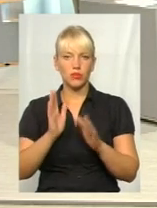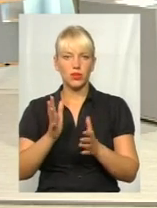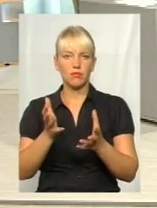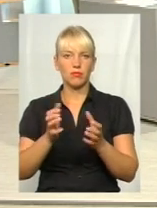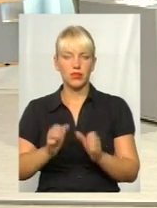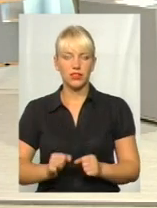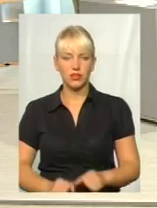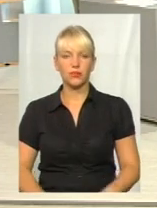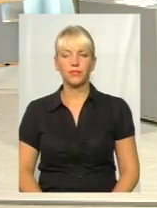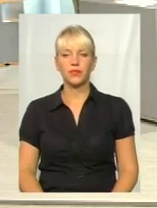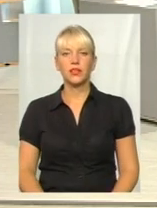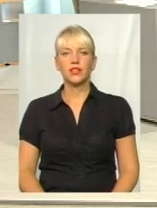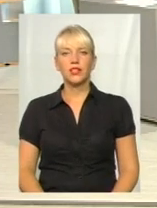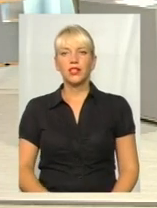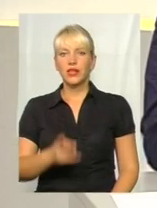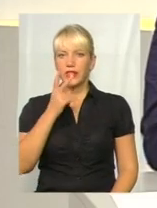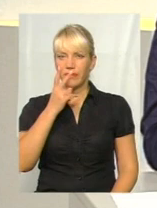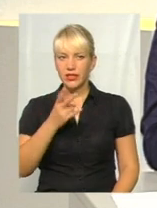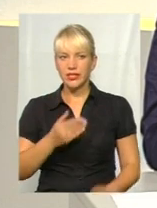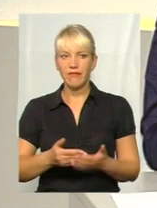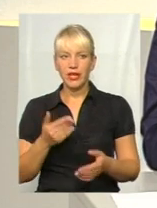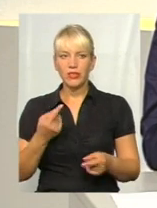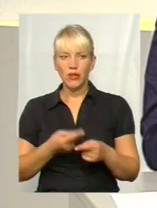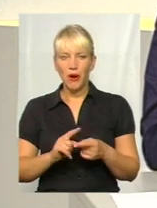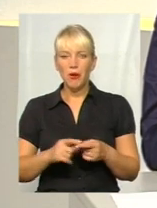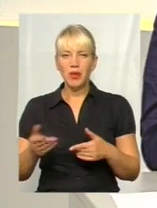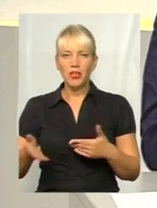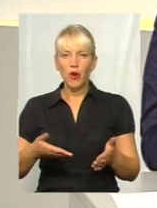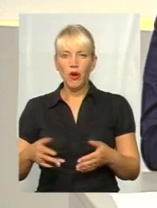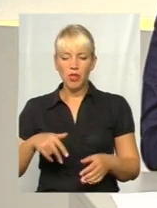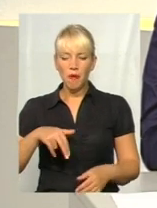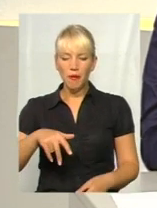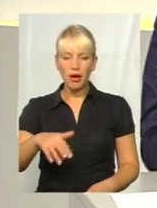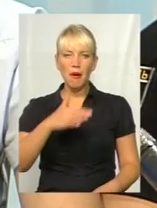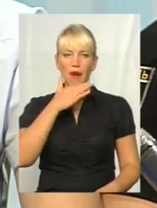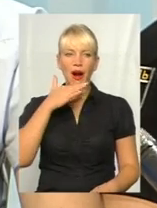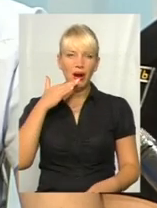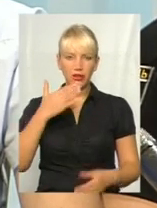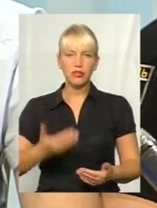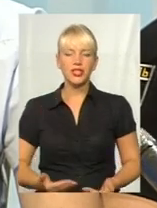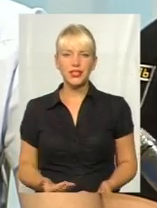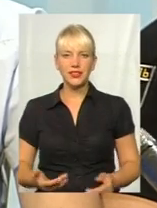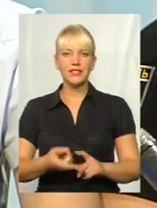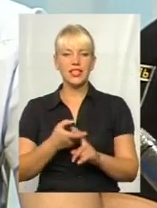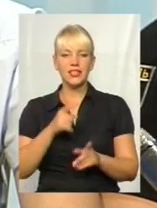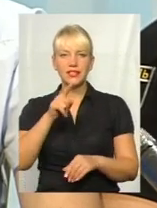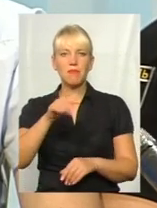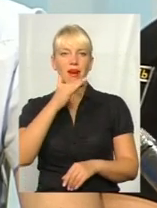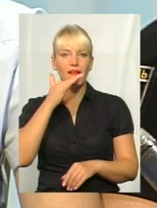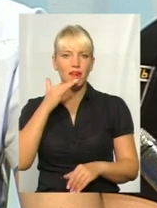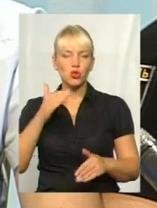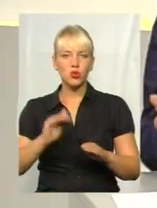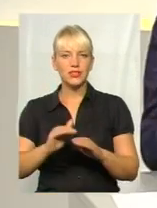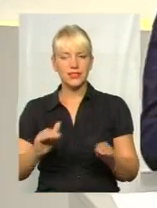дивіться, від цього пішохідного перехіду також багато життів залежить. Наразі там багато дітей.